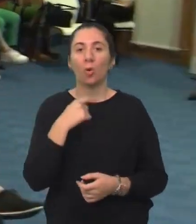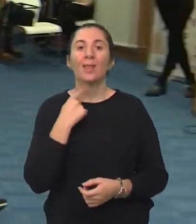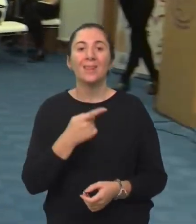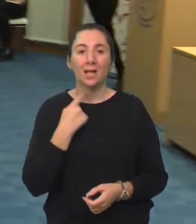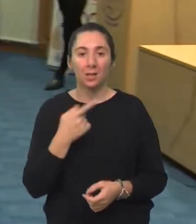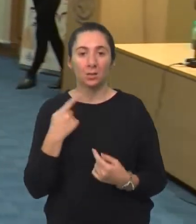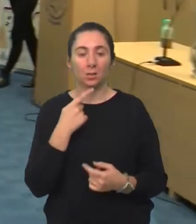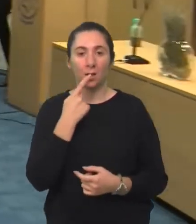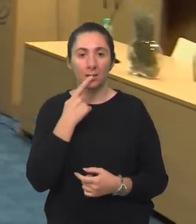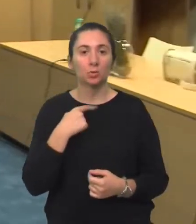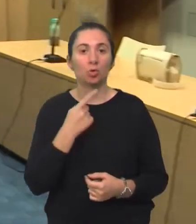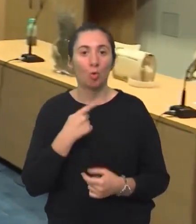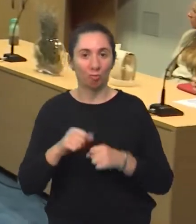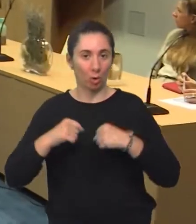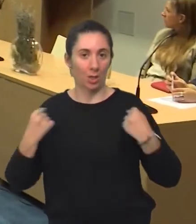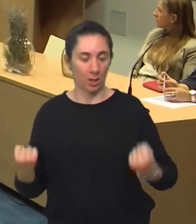-govornom razvoju.